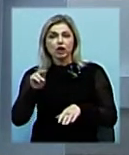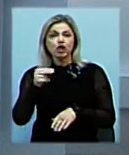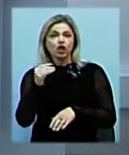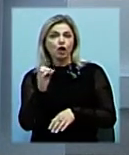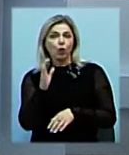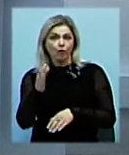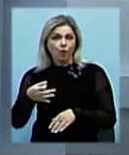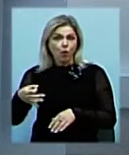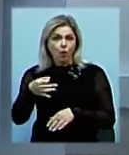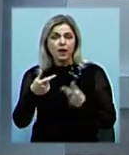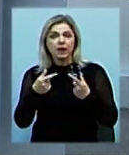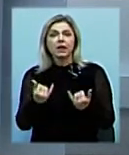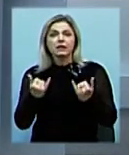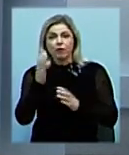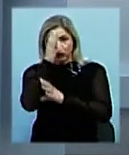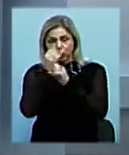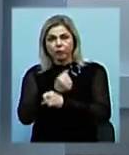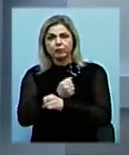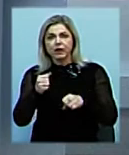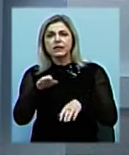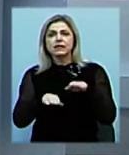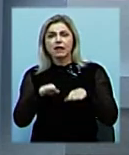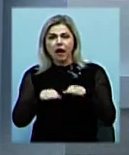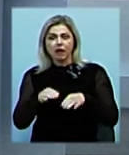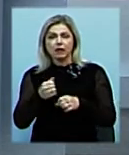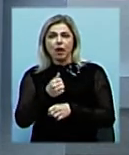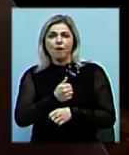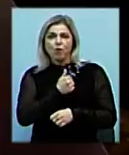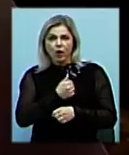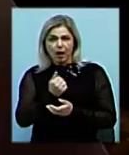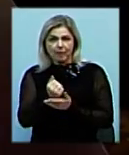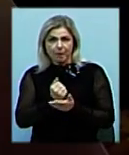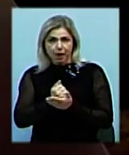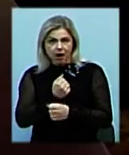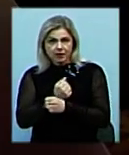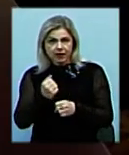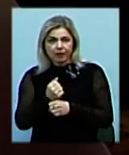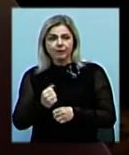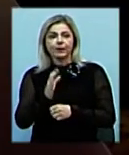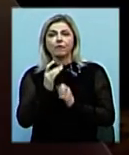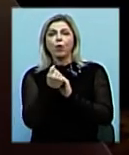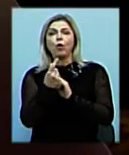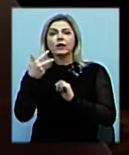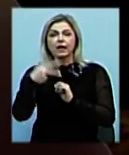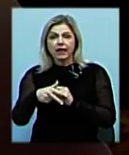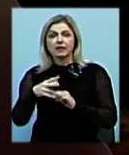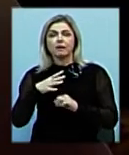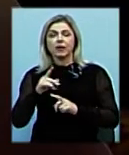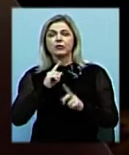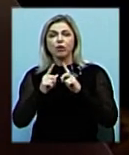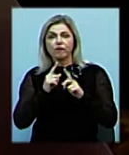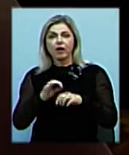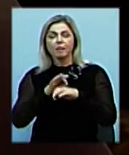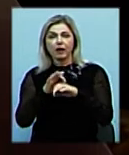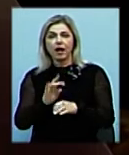області, де сьогодні вночі вибухнули склади боєприпасів. Нараду обо 12.30 провели заступники голови